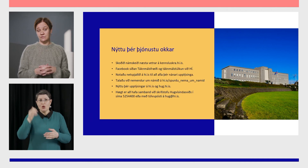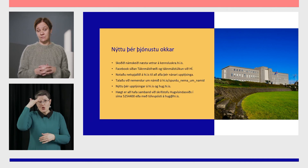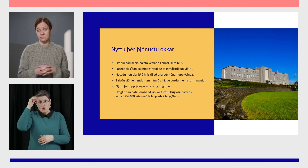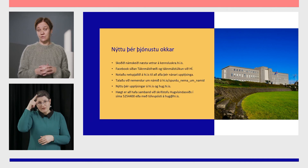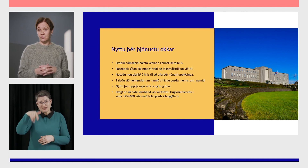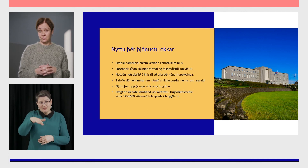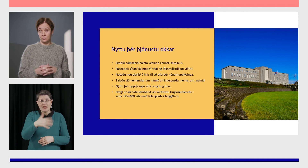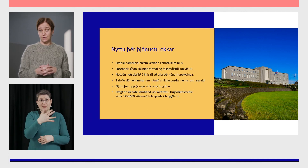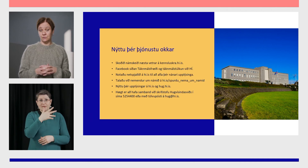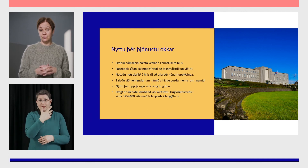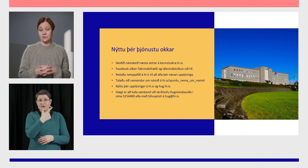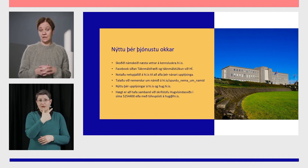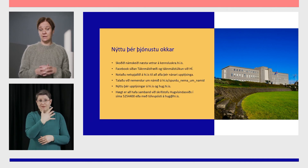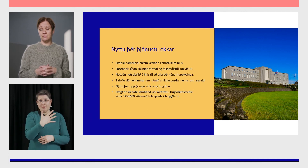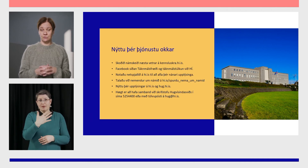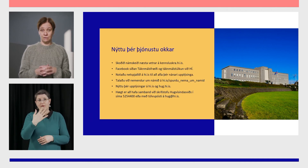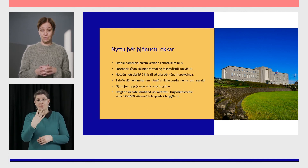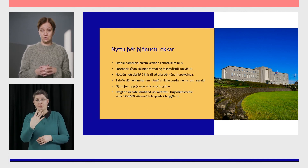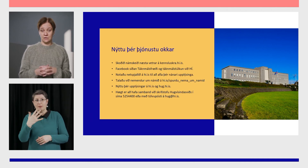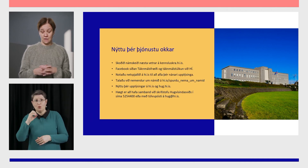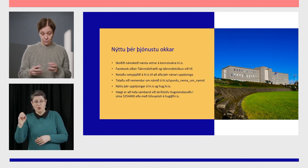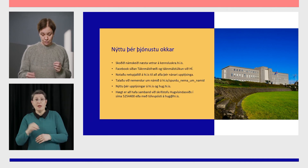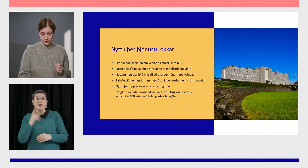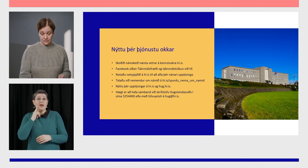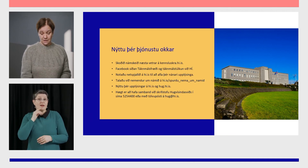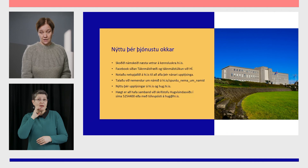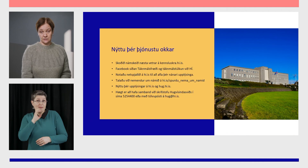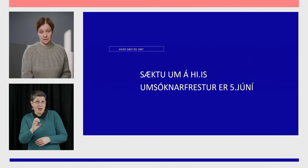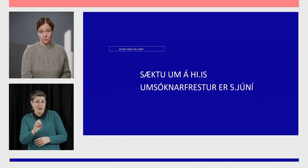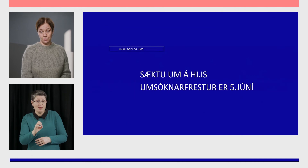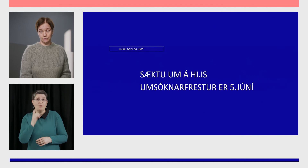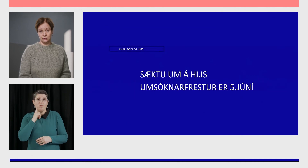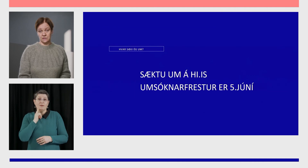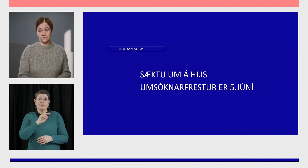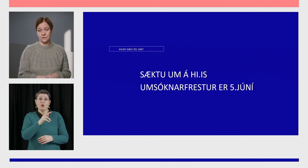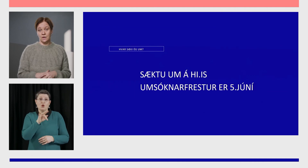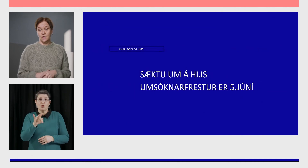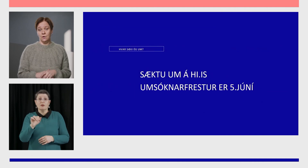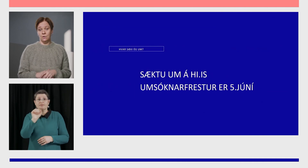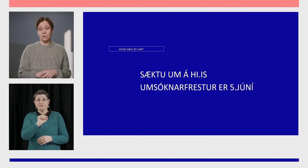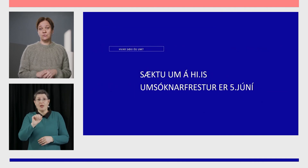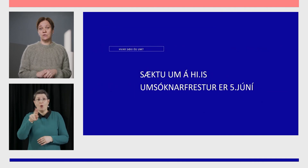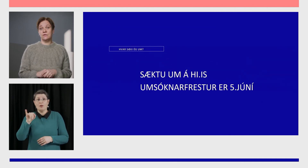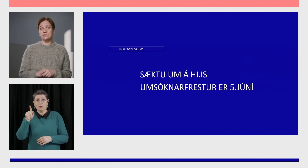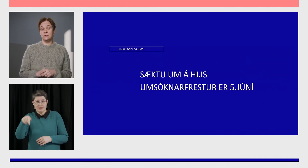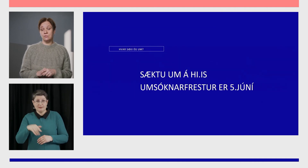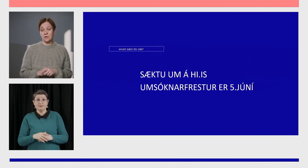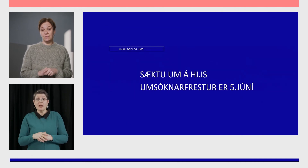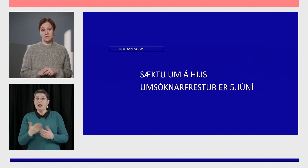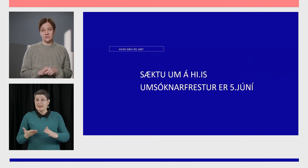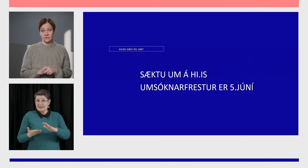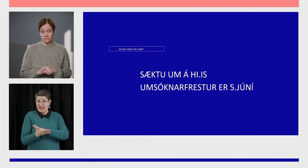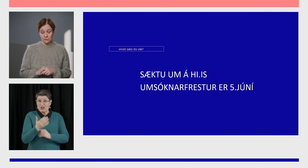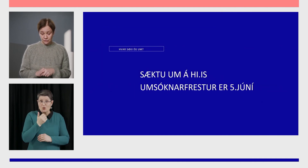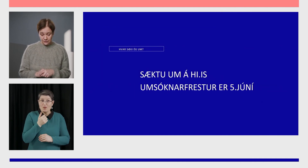5254400 eða með tölvuposti á hug at H.I.is. Og umsóknarfrestur um